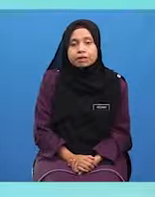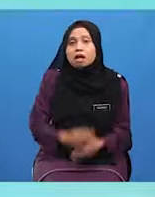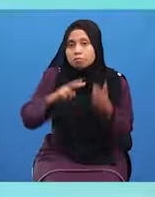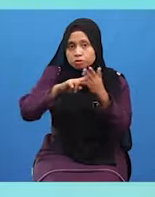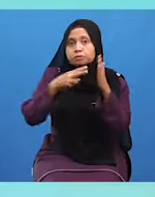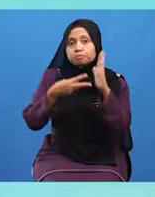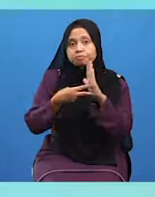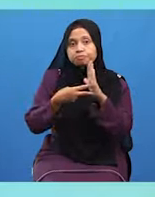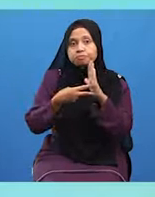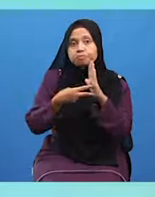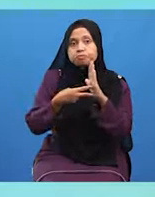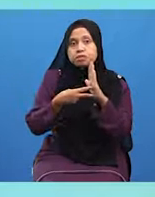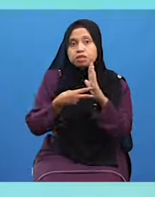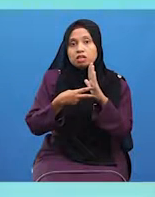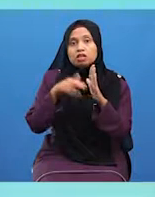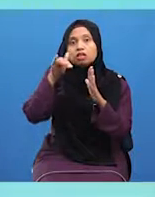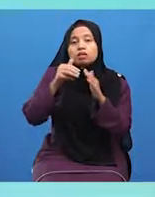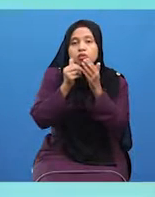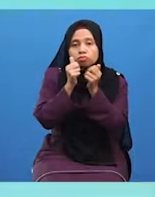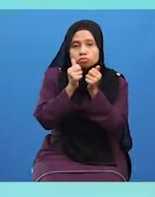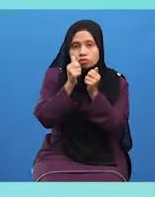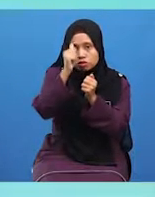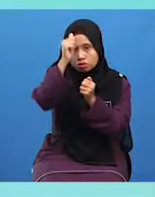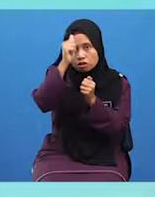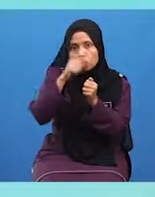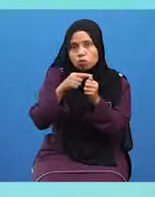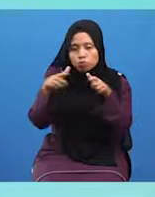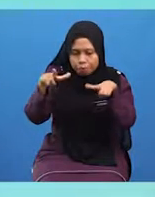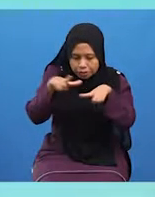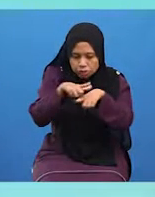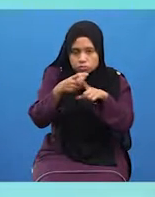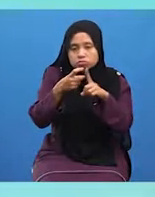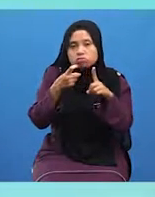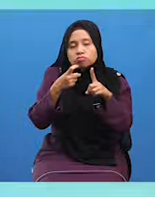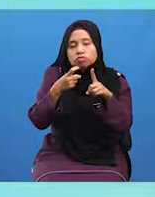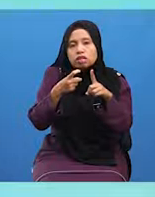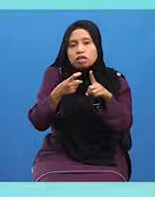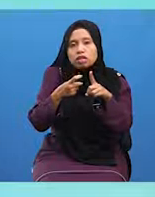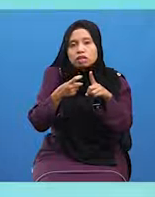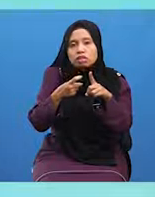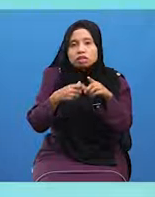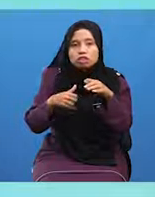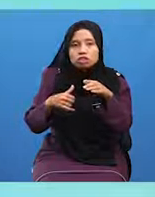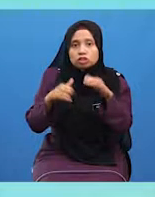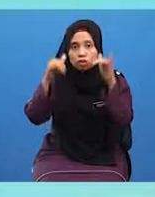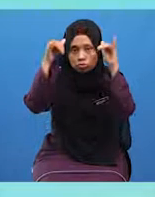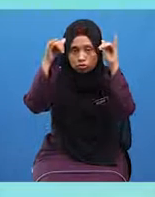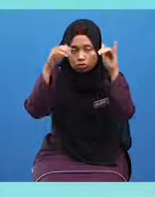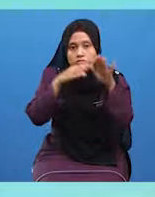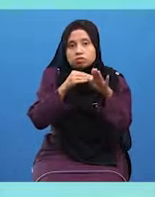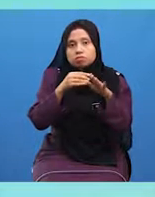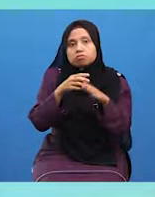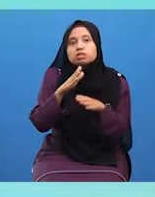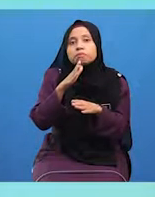Bermaksud Ya Allah Aku Berlindung Denganmu Dari Syaitan Jantan Dan Betina